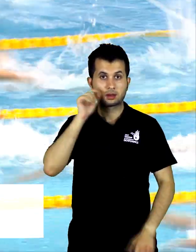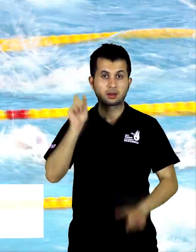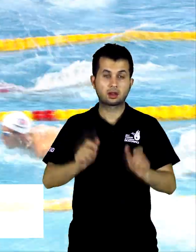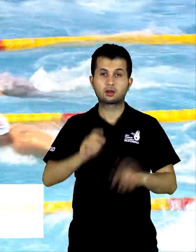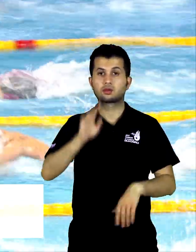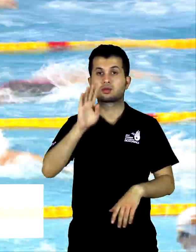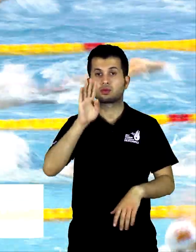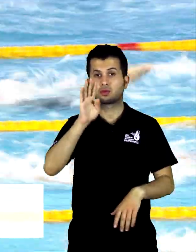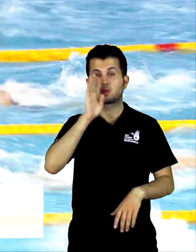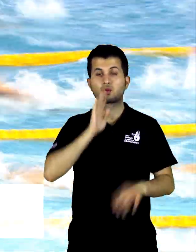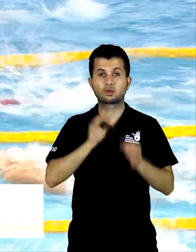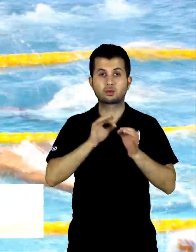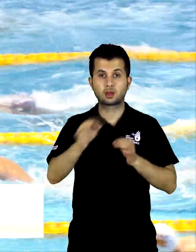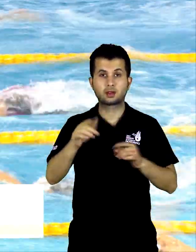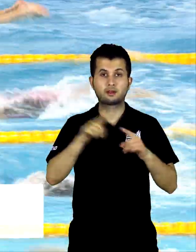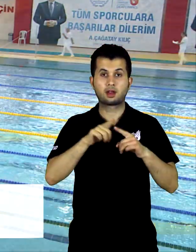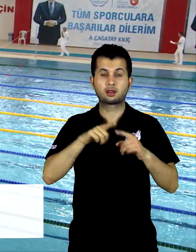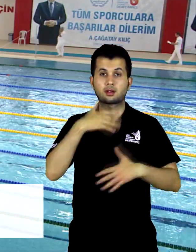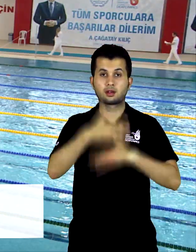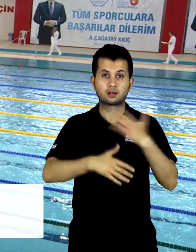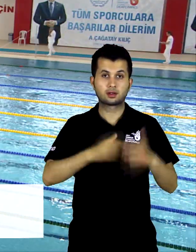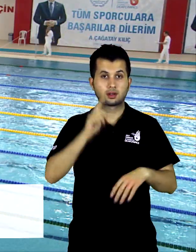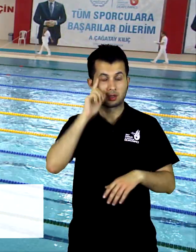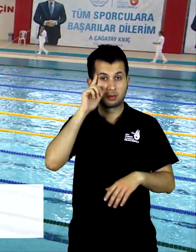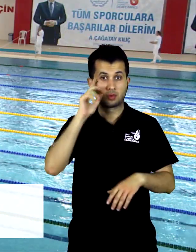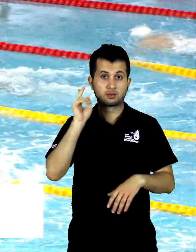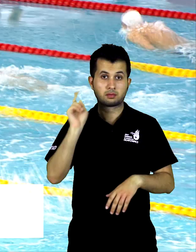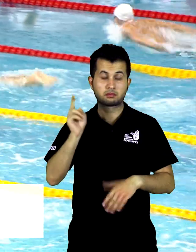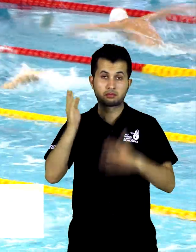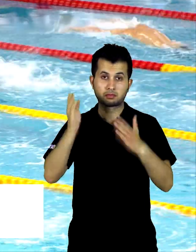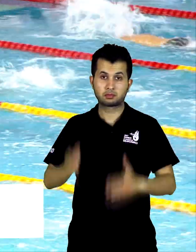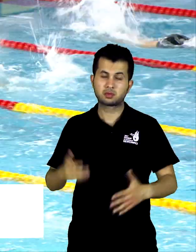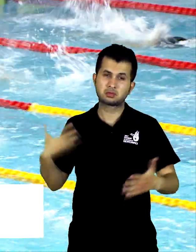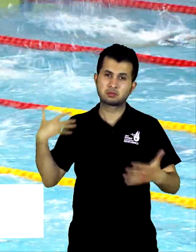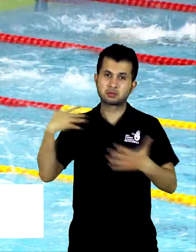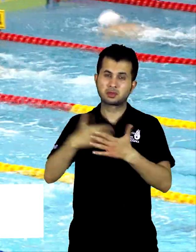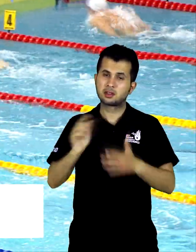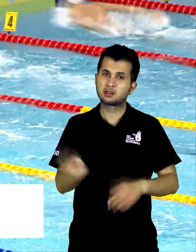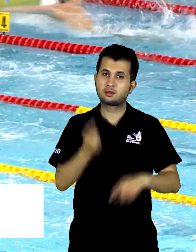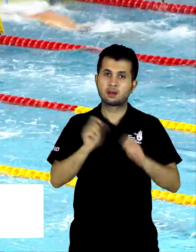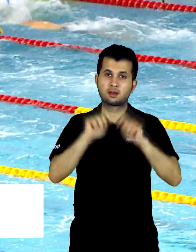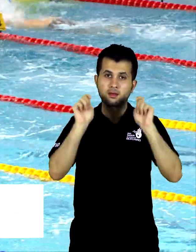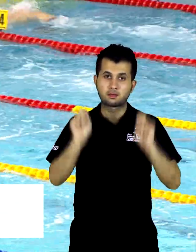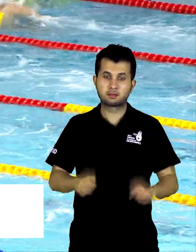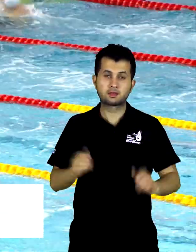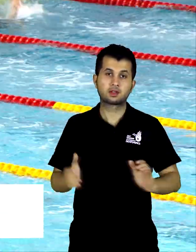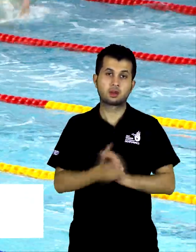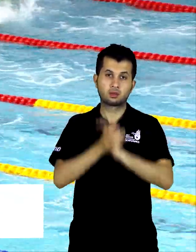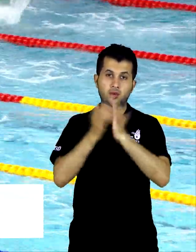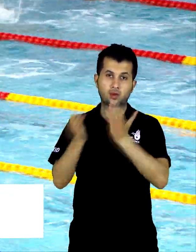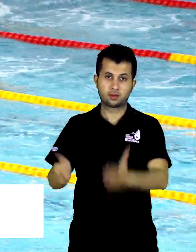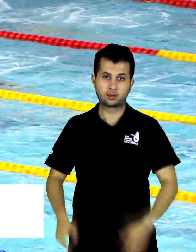Erkekler 400 metre ferdi karışıktaysa Japon Satoi Fujihara Deflimpix rekoru kırarak şampiyon oldu.